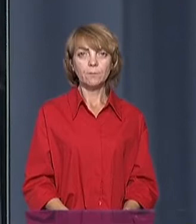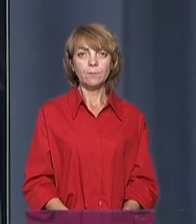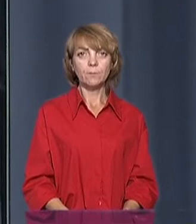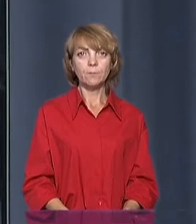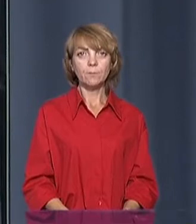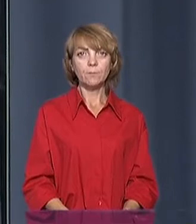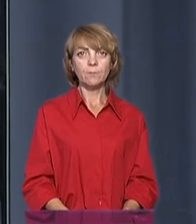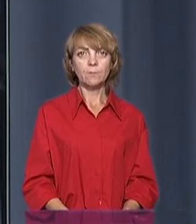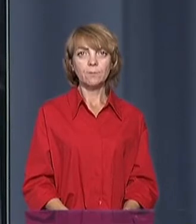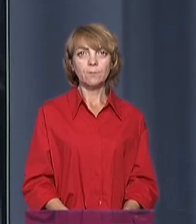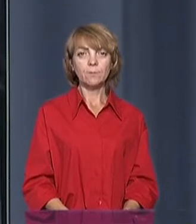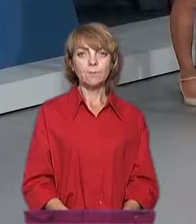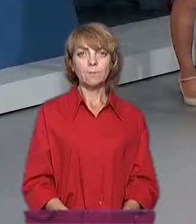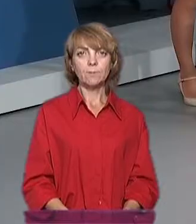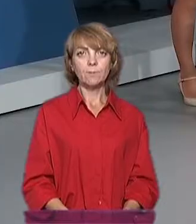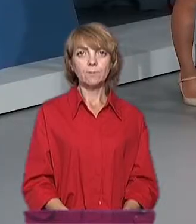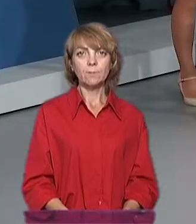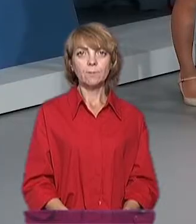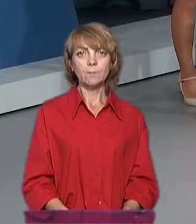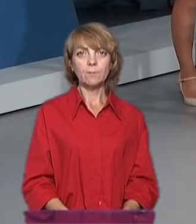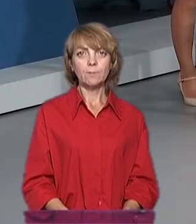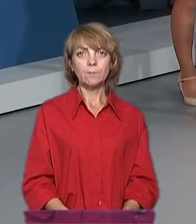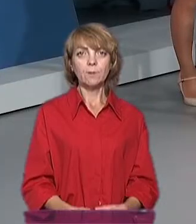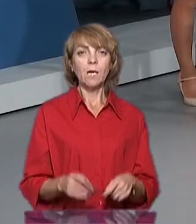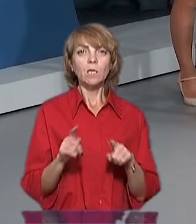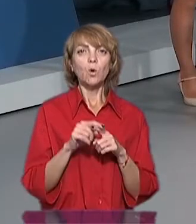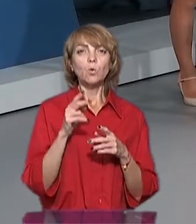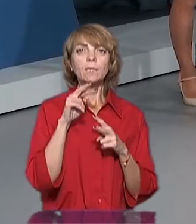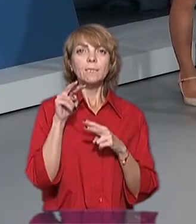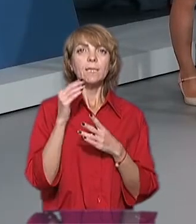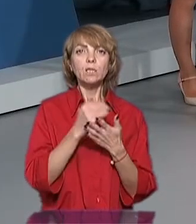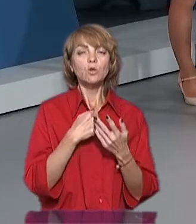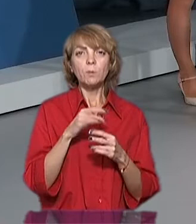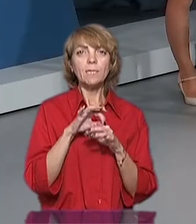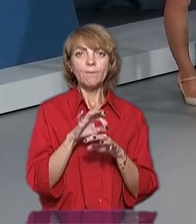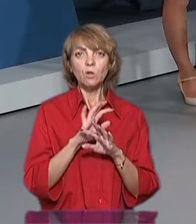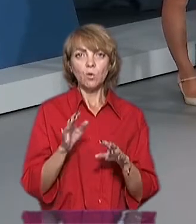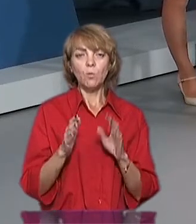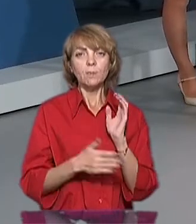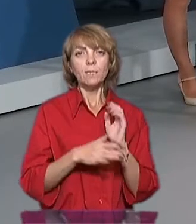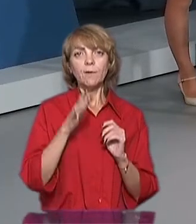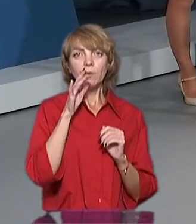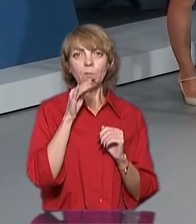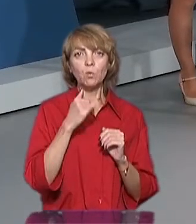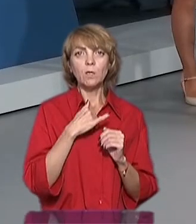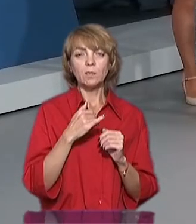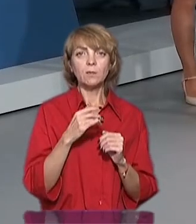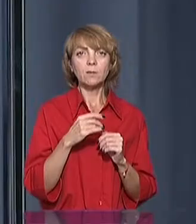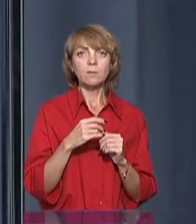Чи ведете таку статистику? Таку статистику ми не ведемо, тому що в останнє часу ми